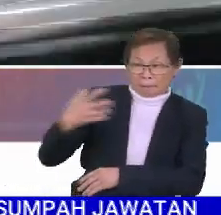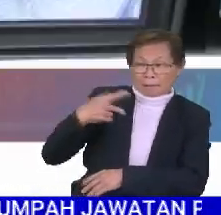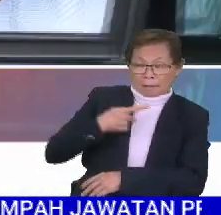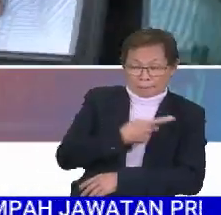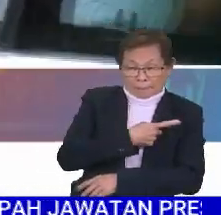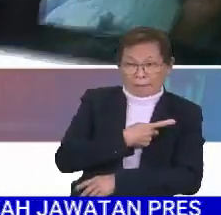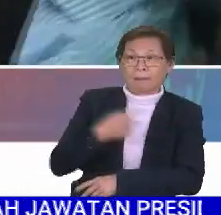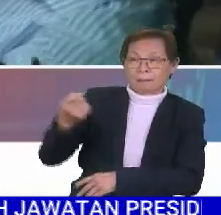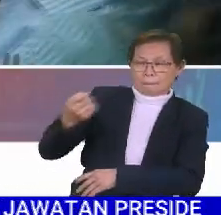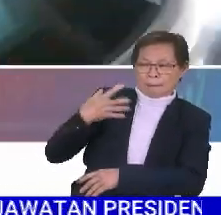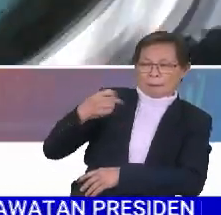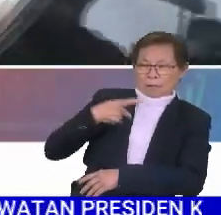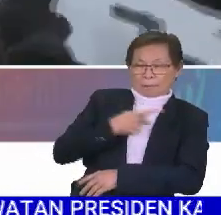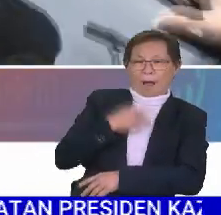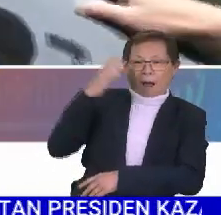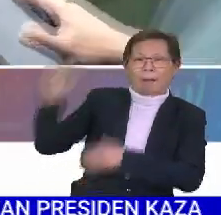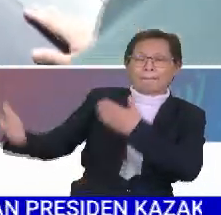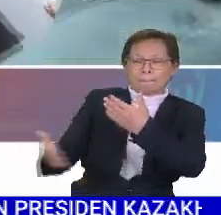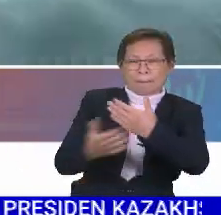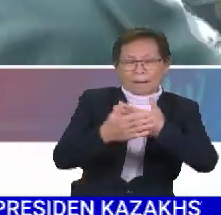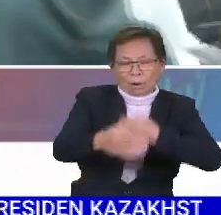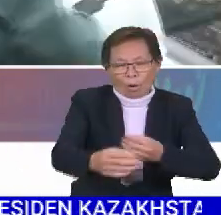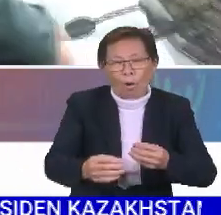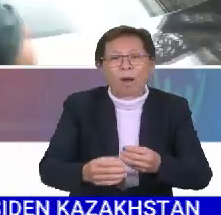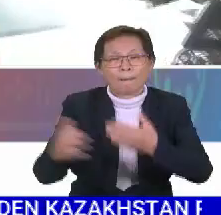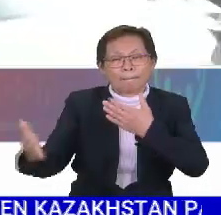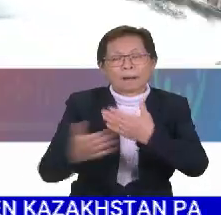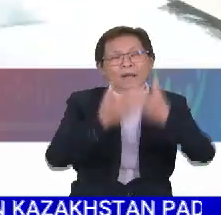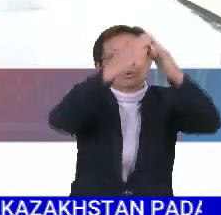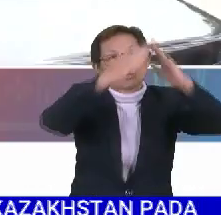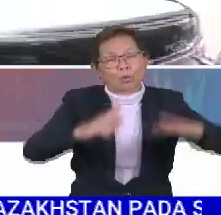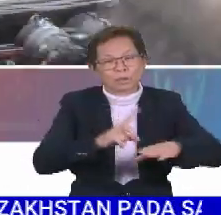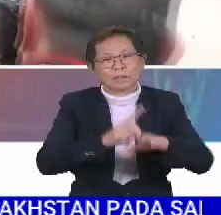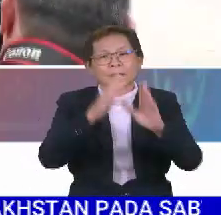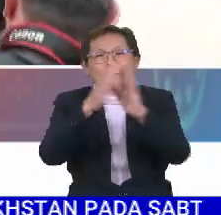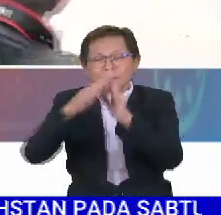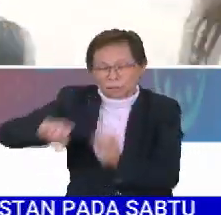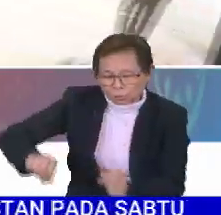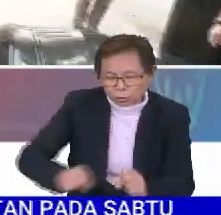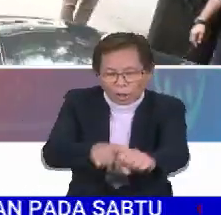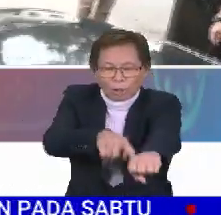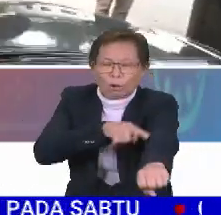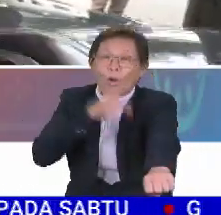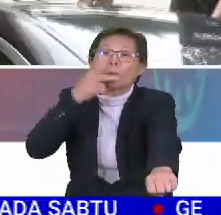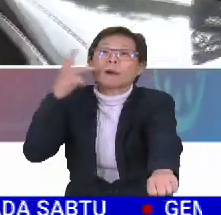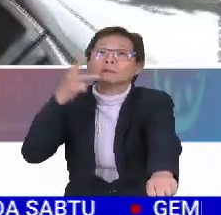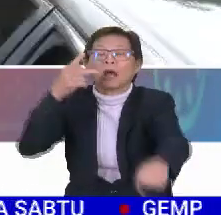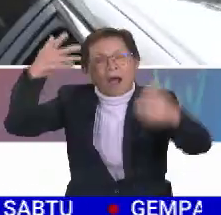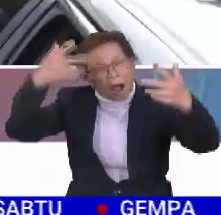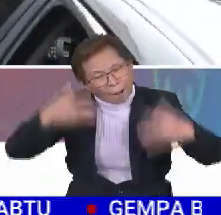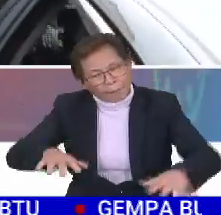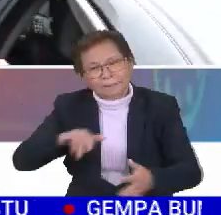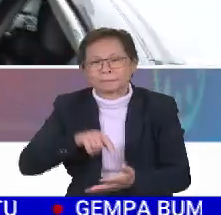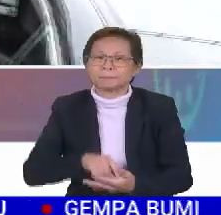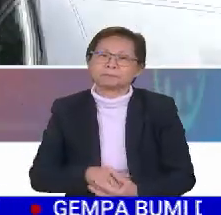beliau akan pulang semula ke kediaman rasminya di bandar Sungai Longkajang, Selangor selepas